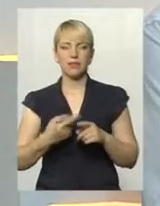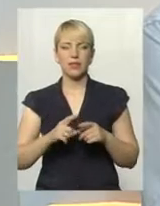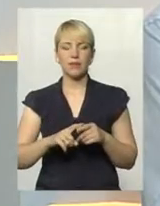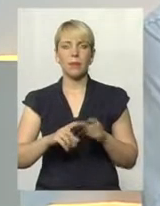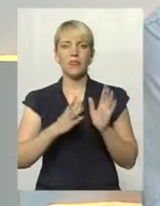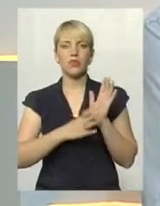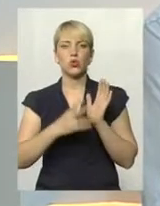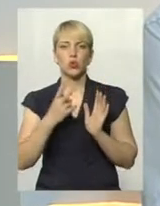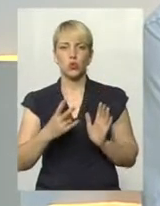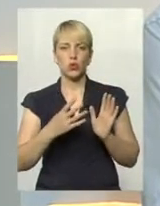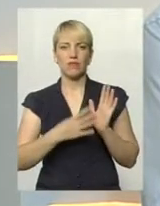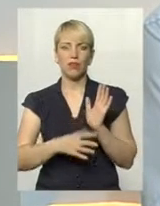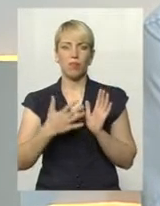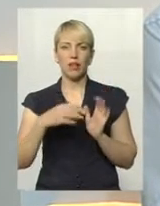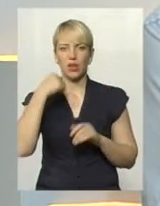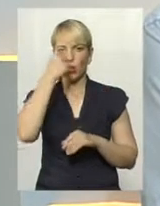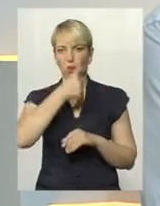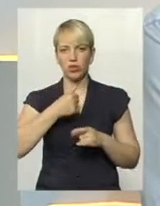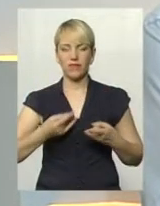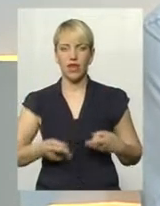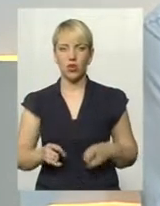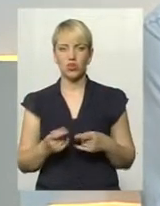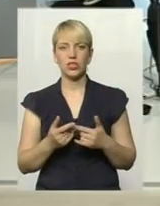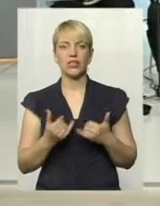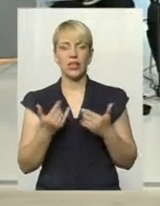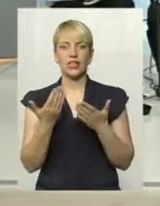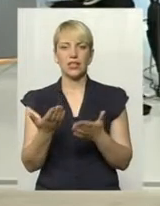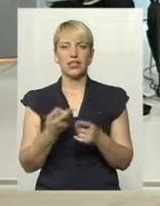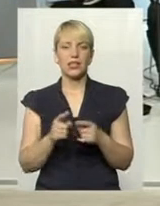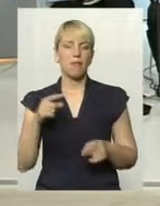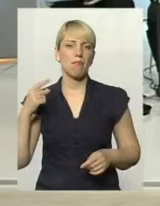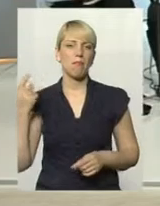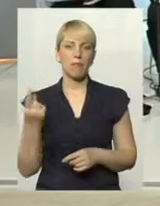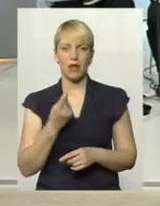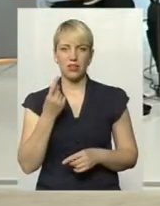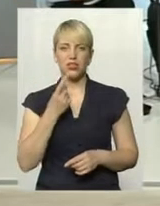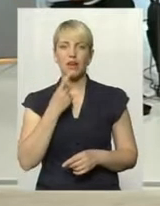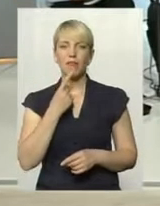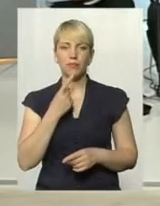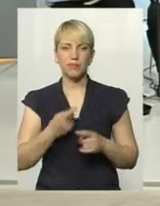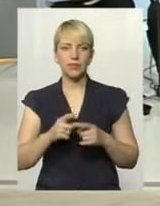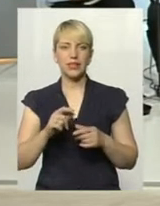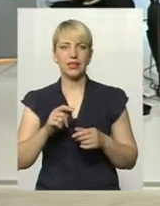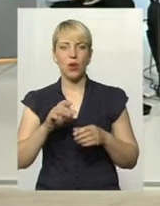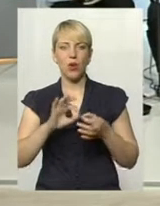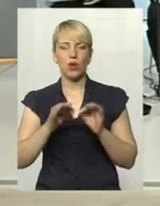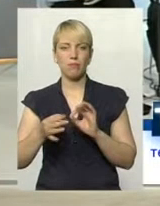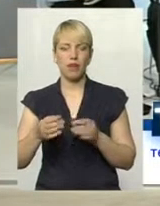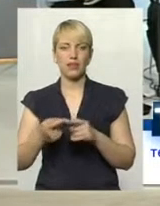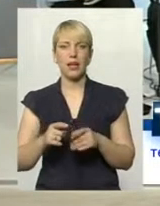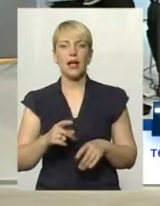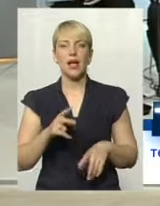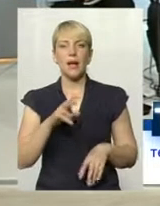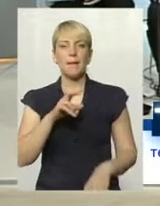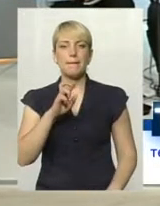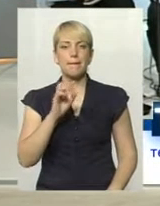92-95 року народження. Фактично для них це перша дебютна олімпіада. Що взяти легку атлетику, та же Марина